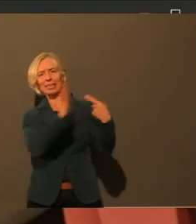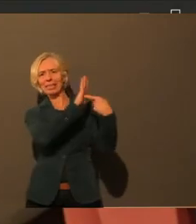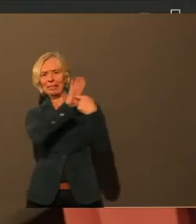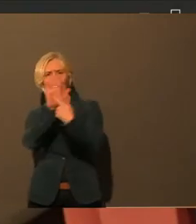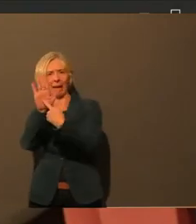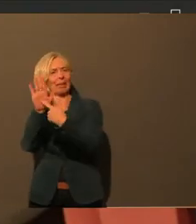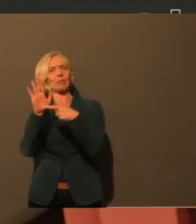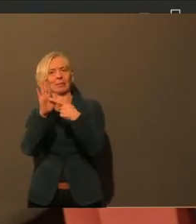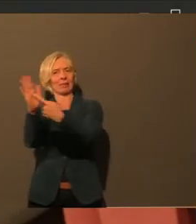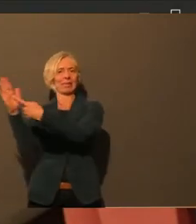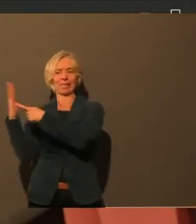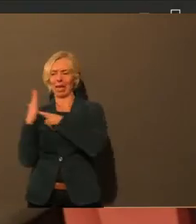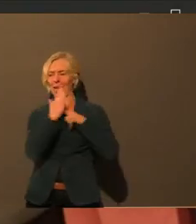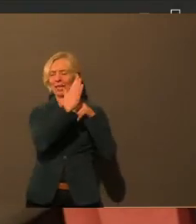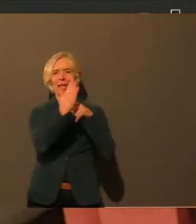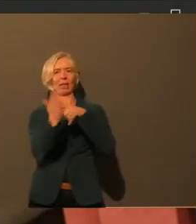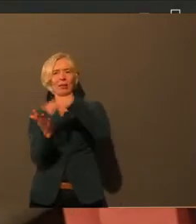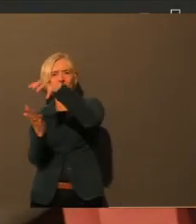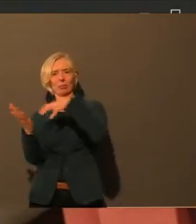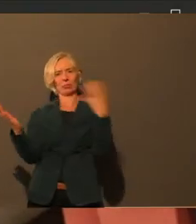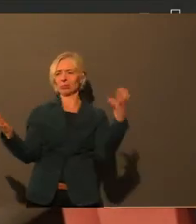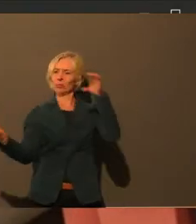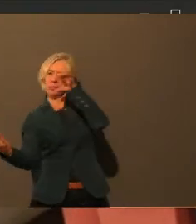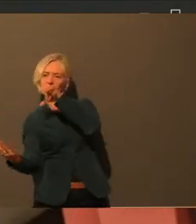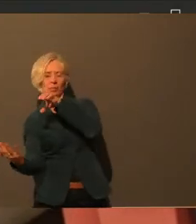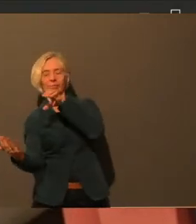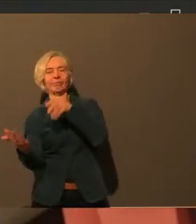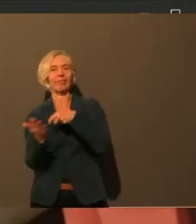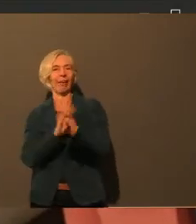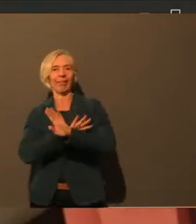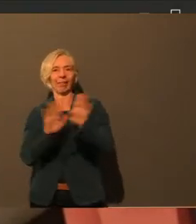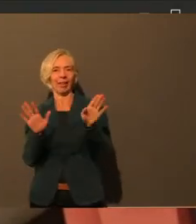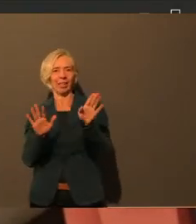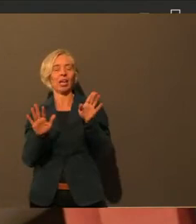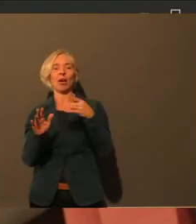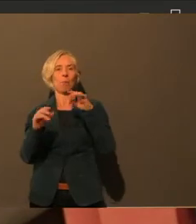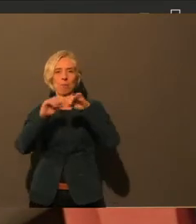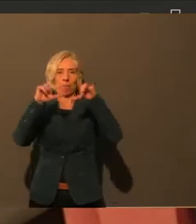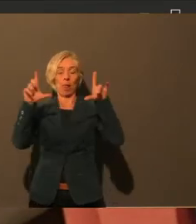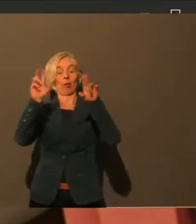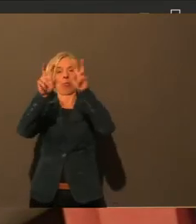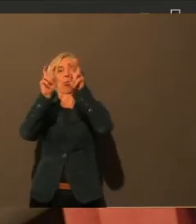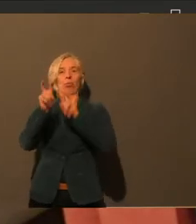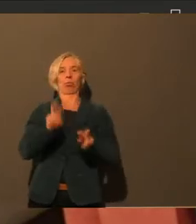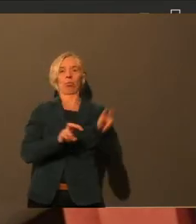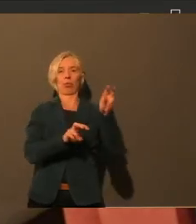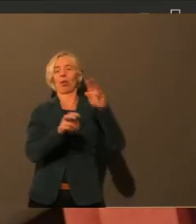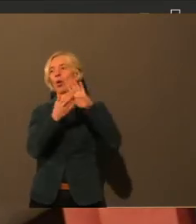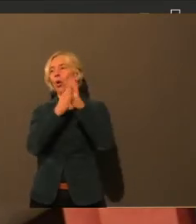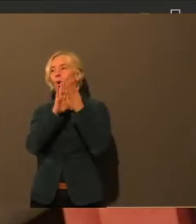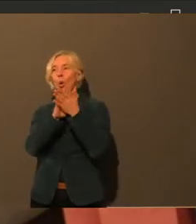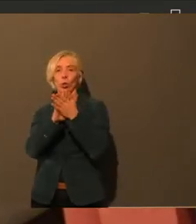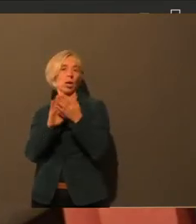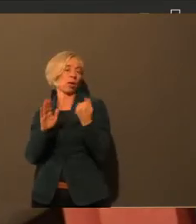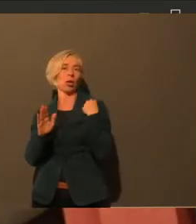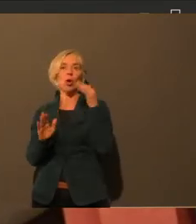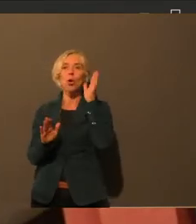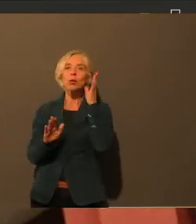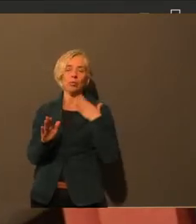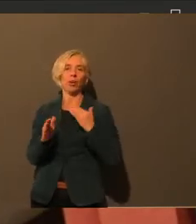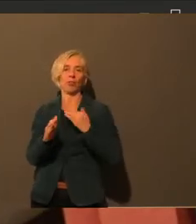Und ja, genau. Ich habe auch noch von einem Freund gehört, dass er an seiner Schule die Lehrer gar keinen WLAN haben und